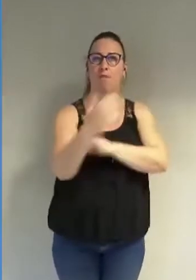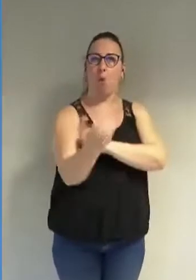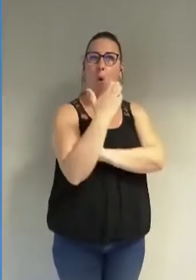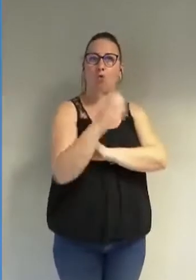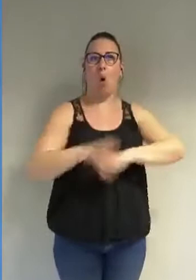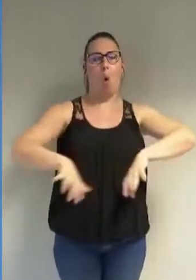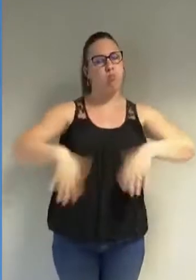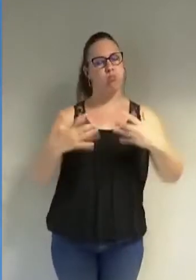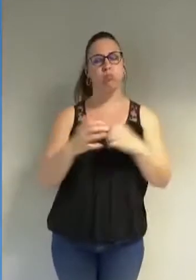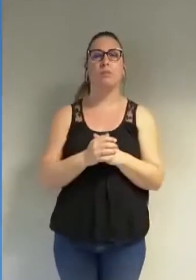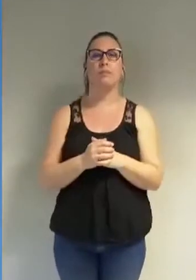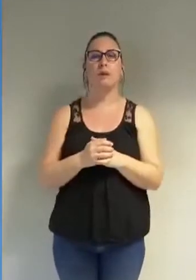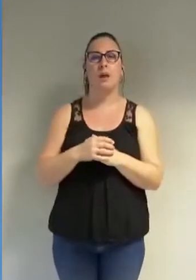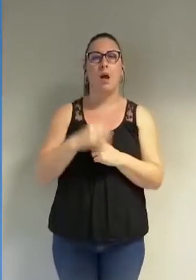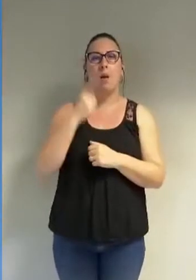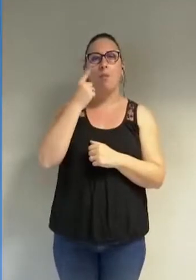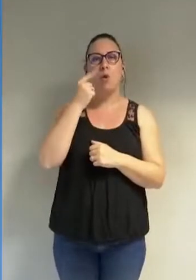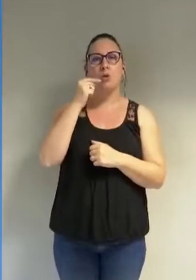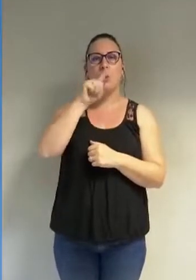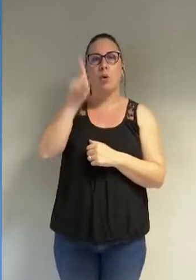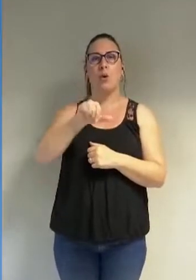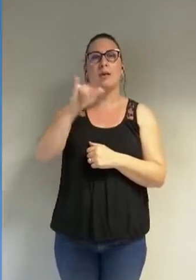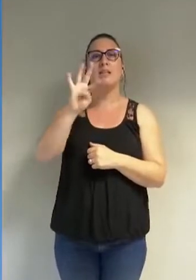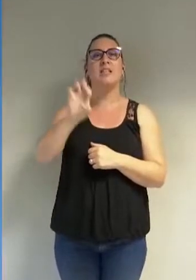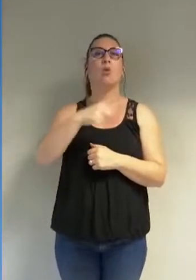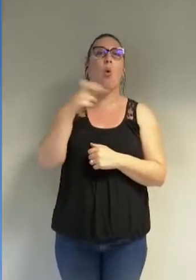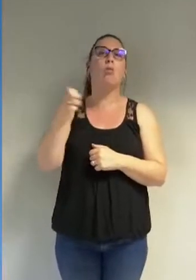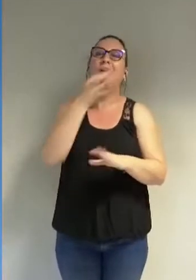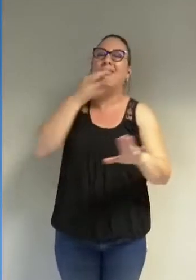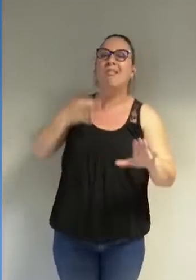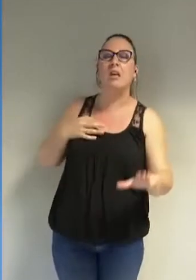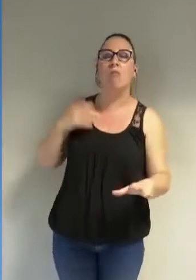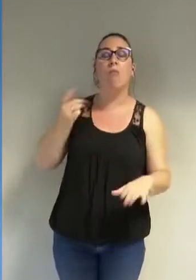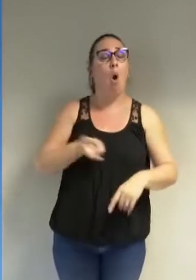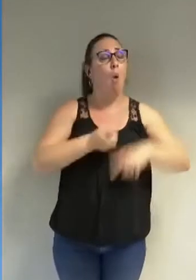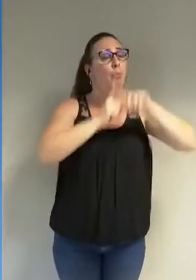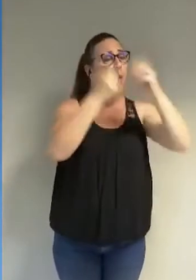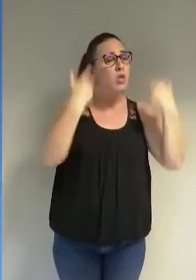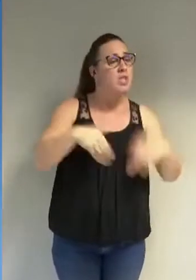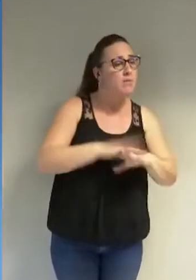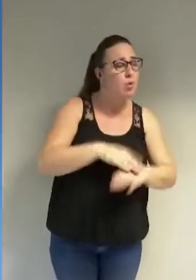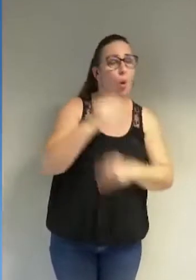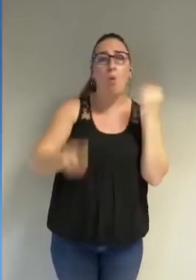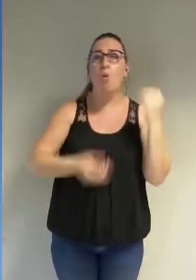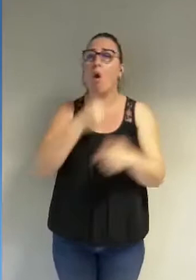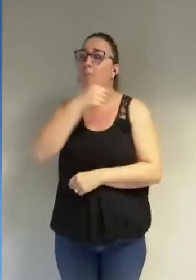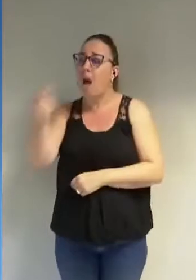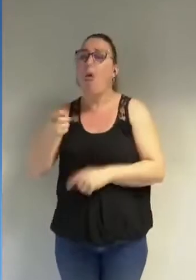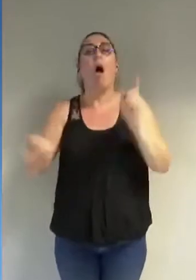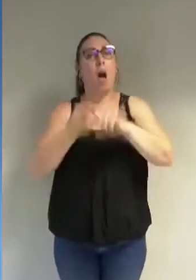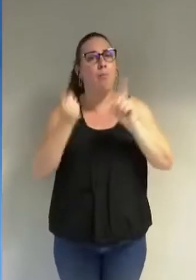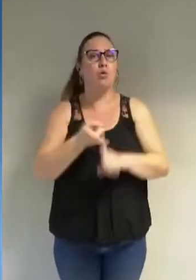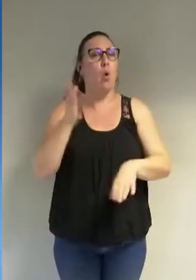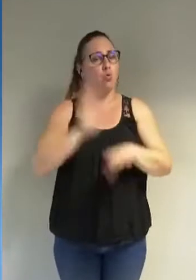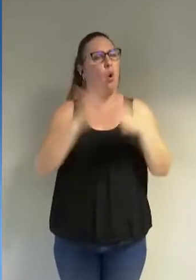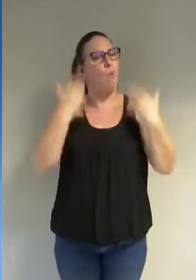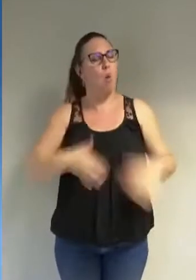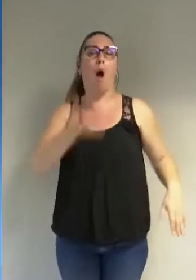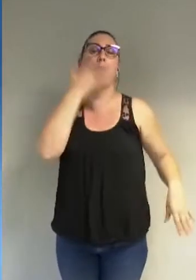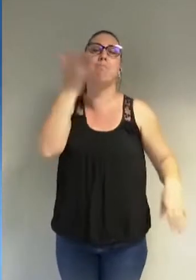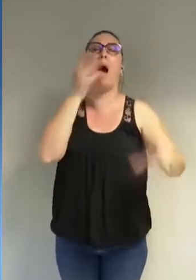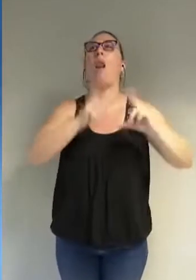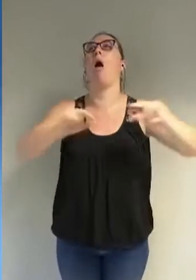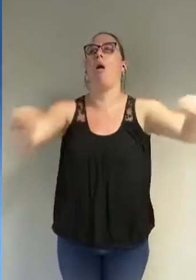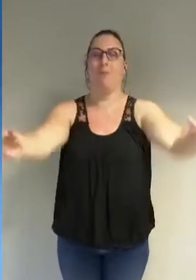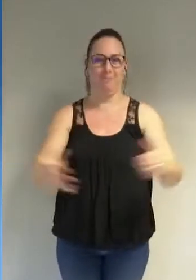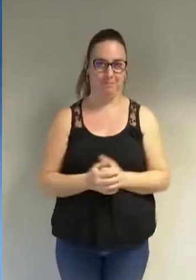comme disait Léon Zitrone qu'on parle de moi en bien ou en mal peu importe l'essentiel c'est qu'on parle de moi ne vous